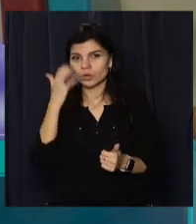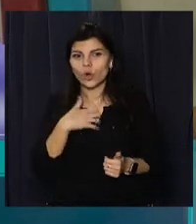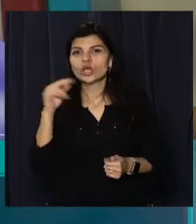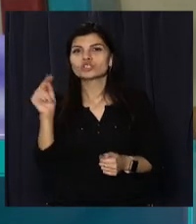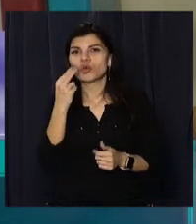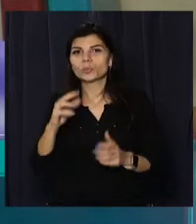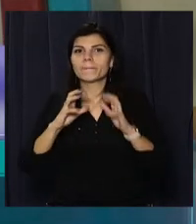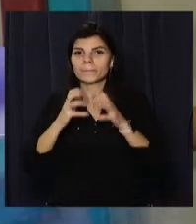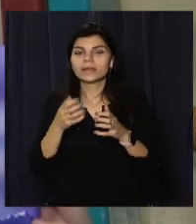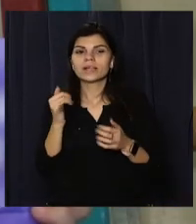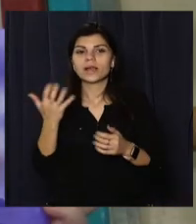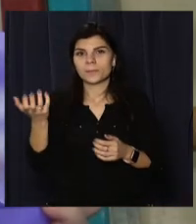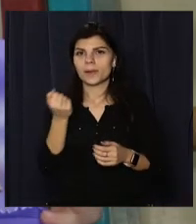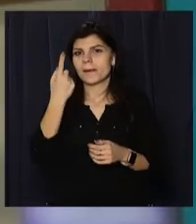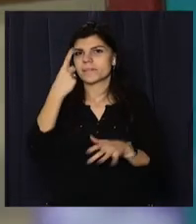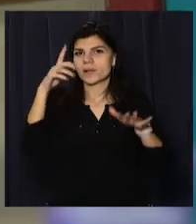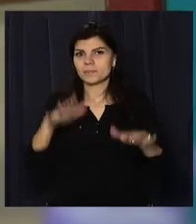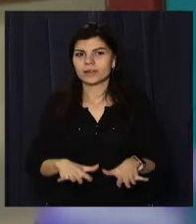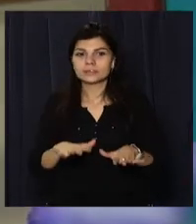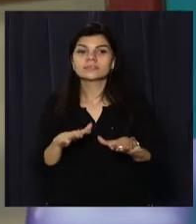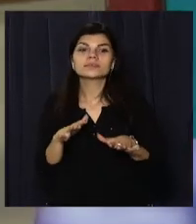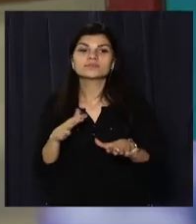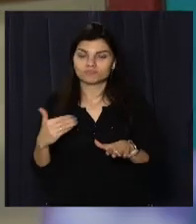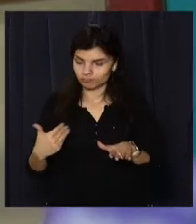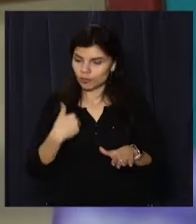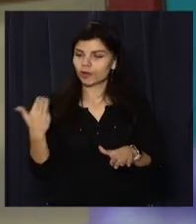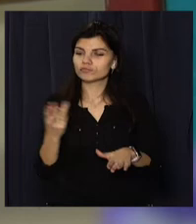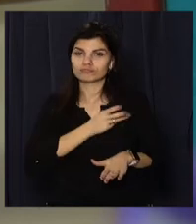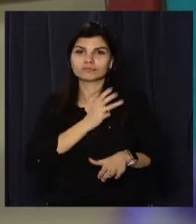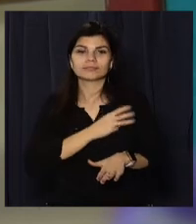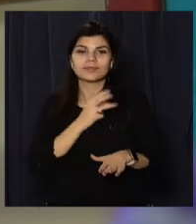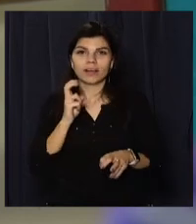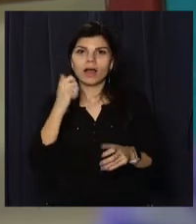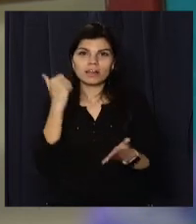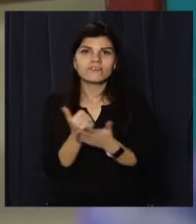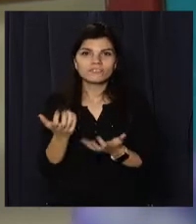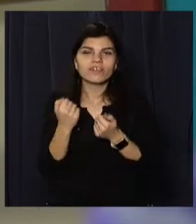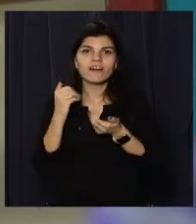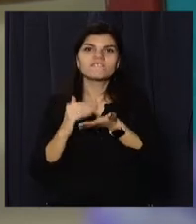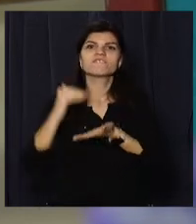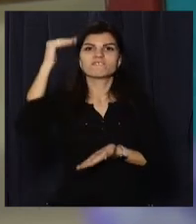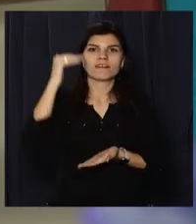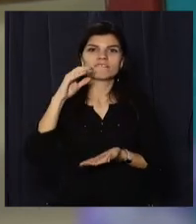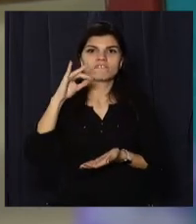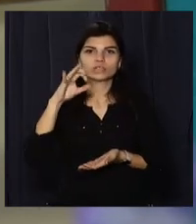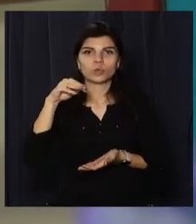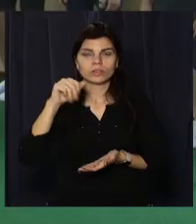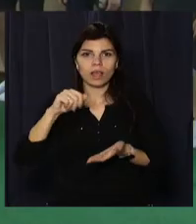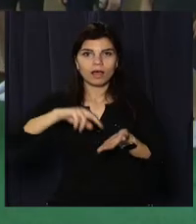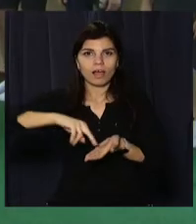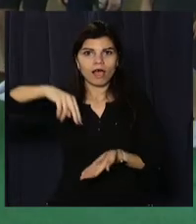чемпіонат світу і взяти перше місто. Головне – набирати висоту, тримати її у час комбінації.